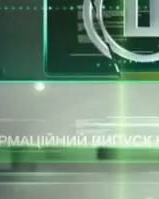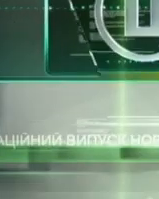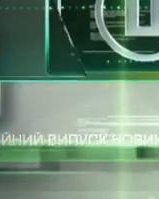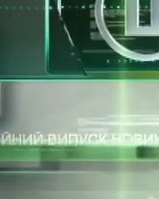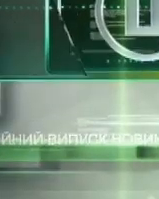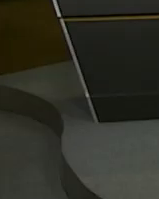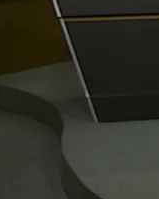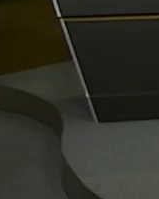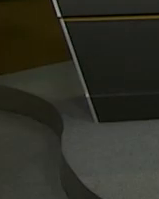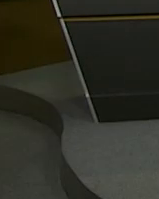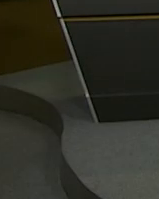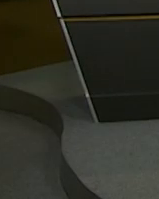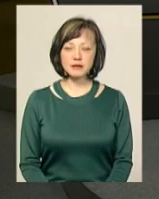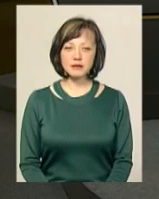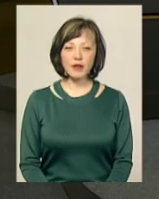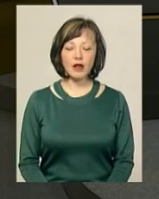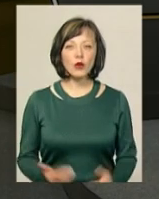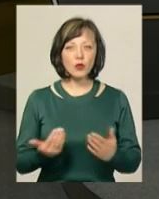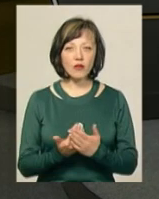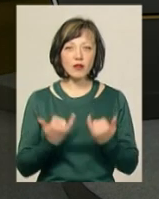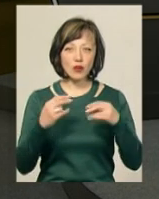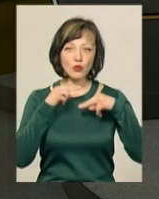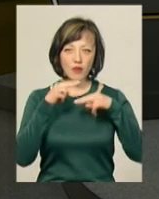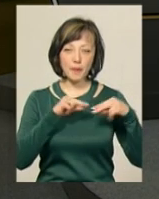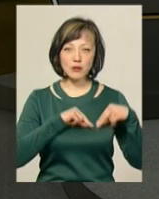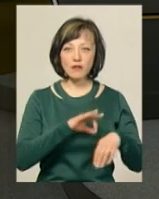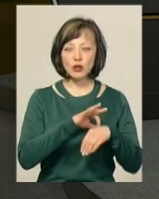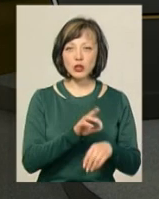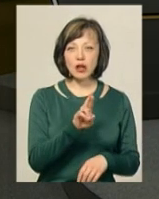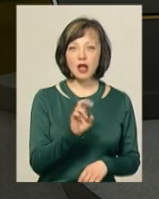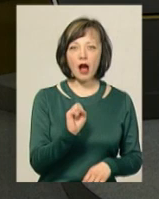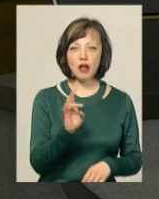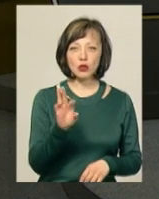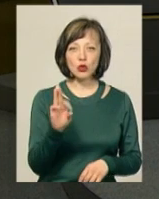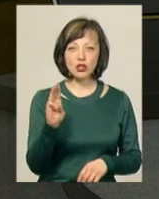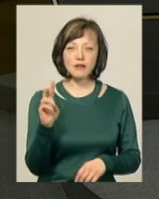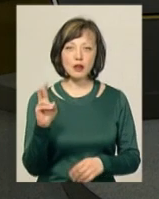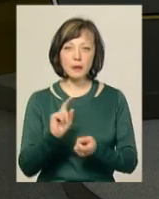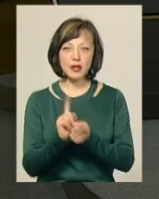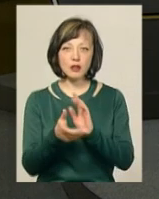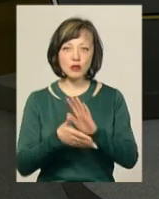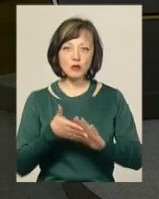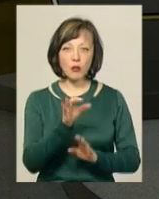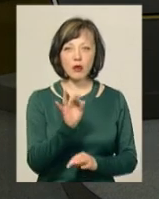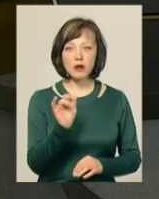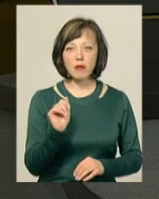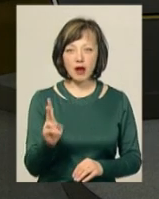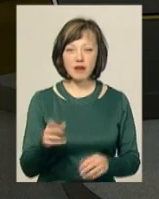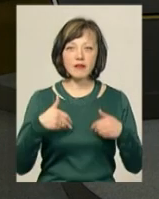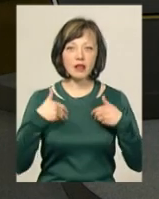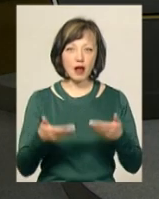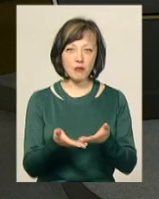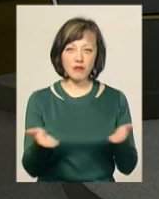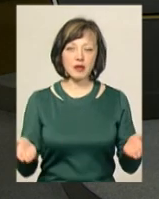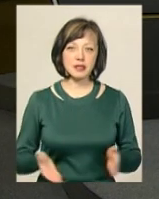Музика Новини до вашої уваги. В студії працюють ведуча Ярослава Антошевська, перекладач нежастову мову Ольга Рибак. Ми